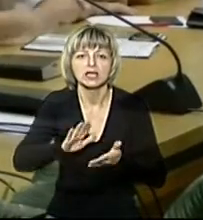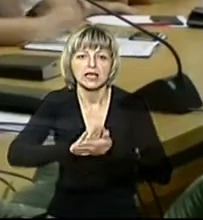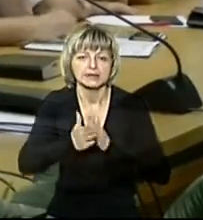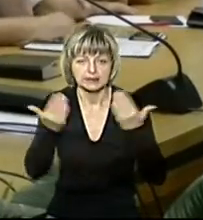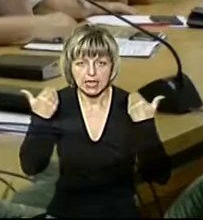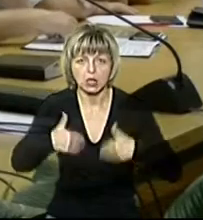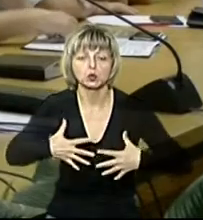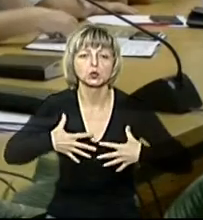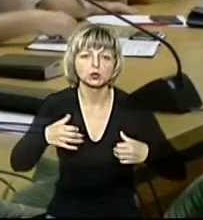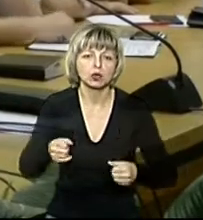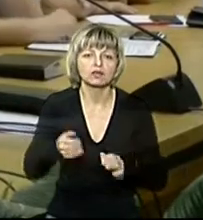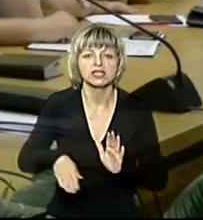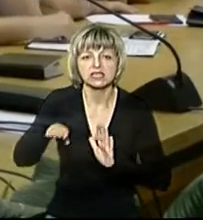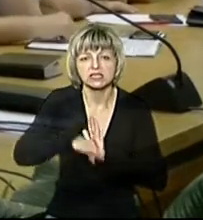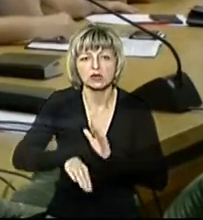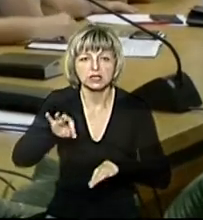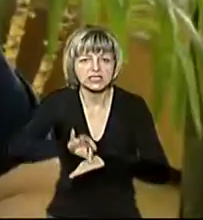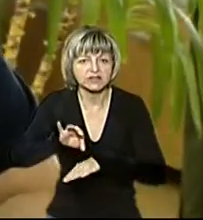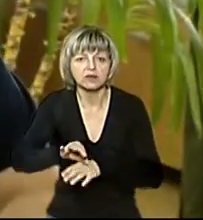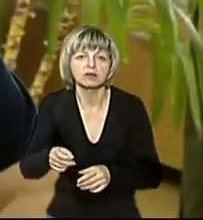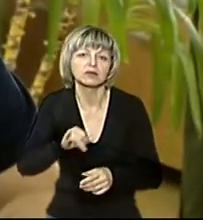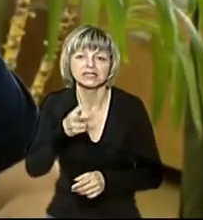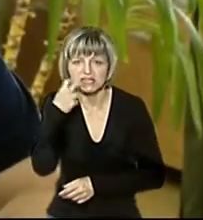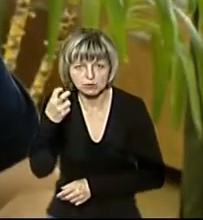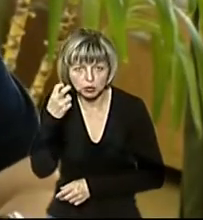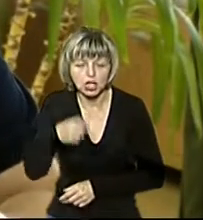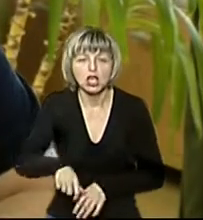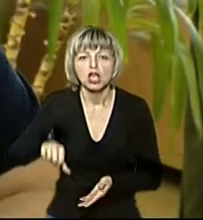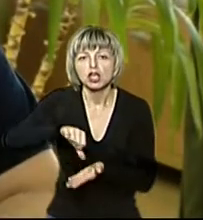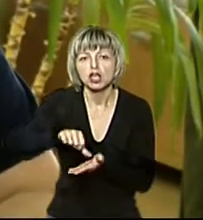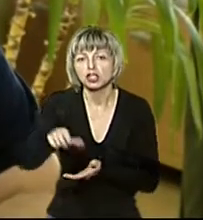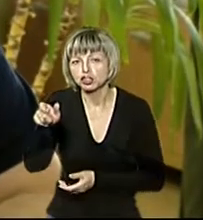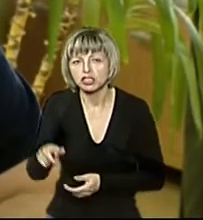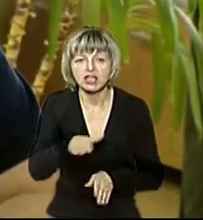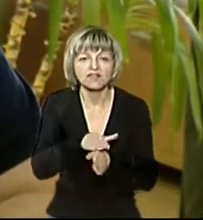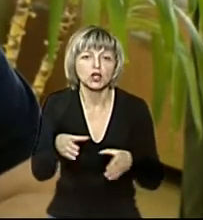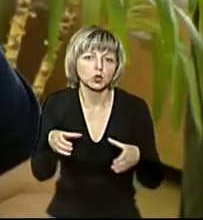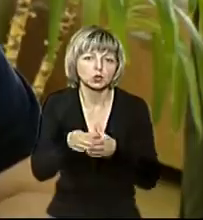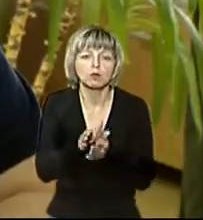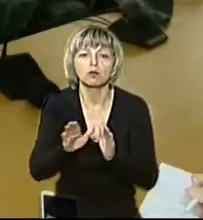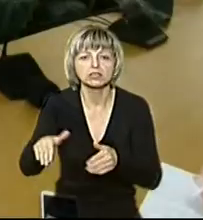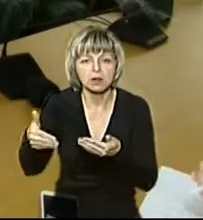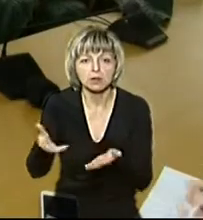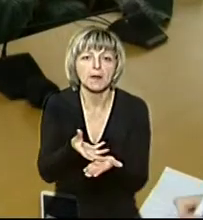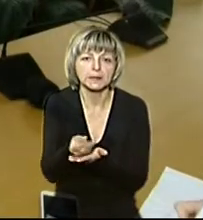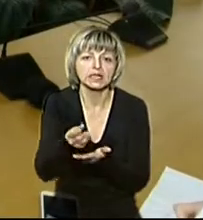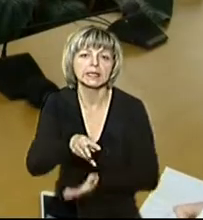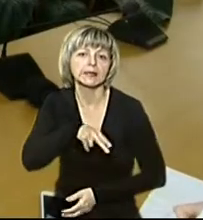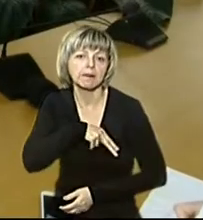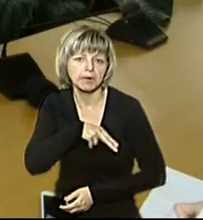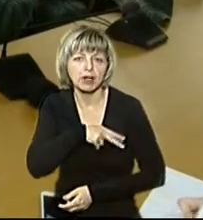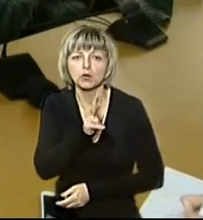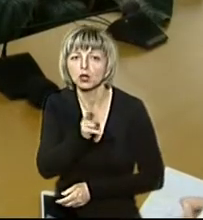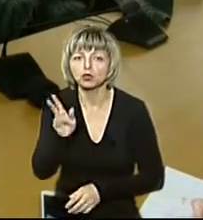здоров'я і загострення хвороб зі сморідом. Член виконкому Ігор Алєксєєв запропонував виплачувати премії тим, хто